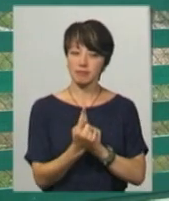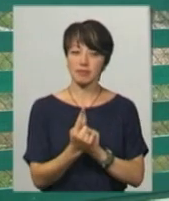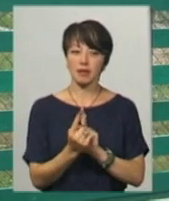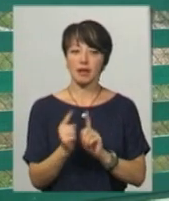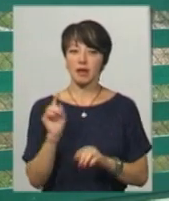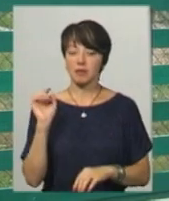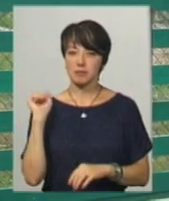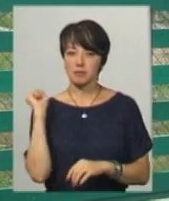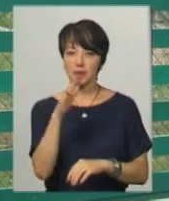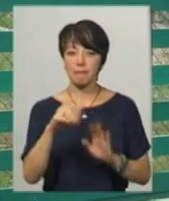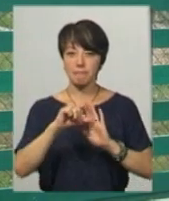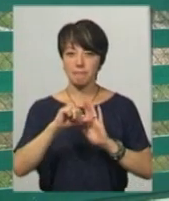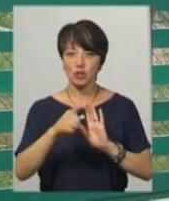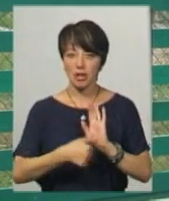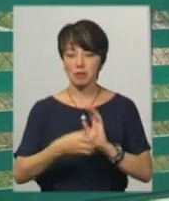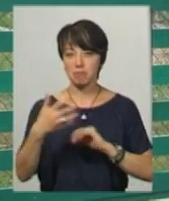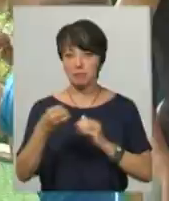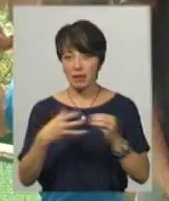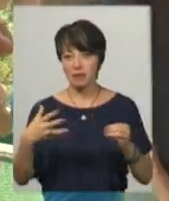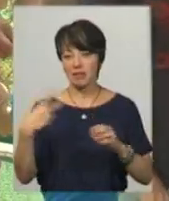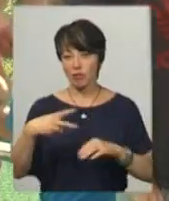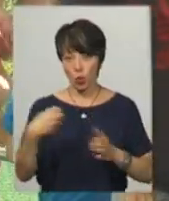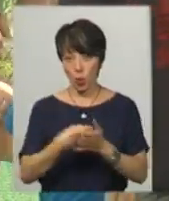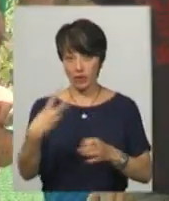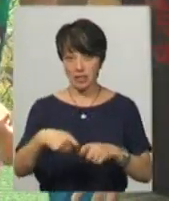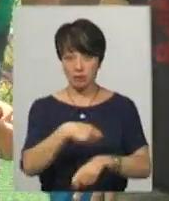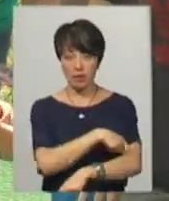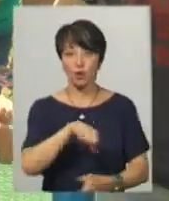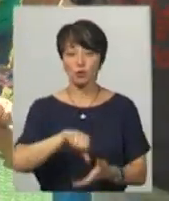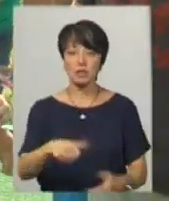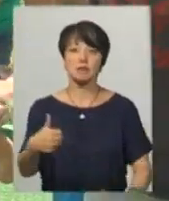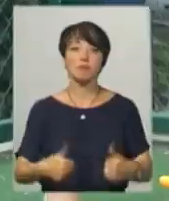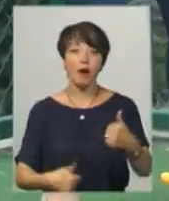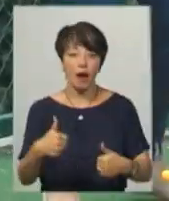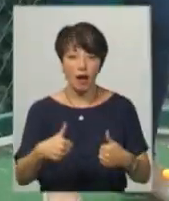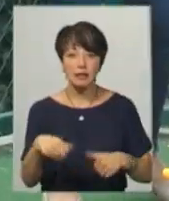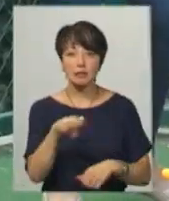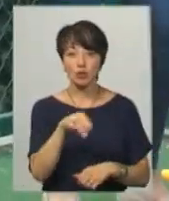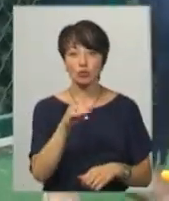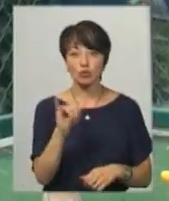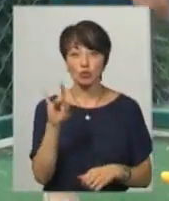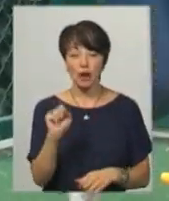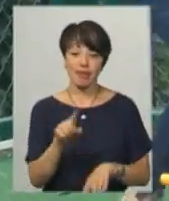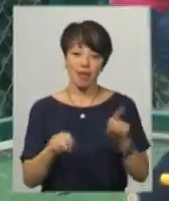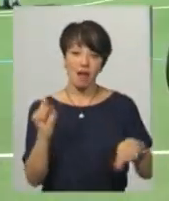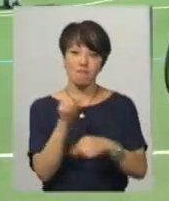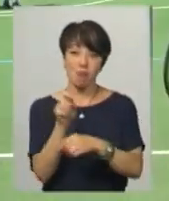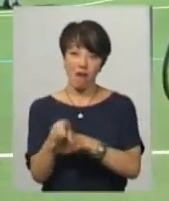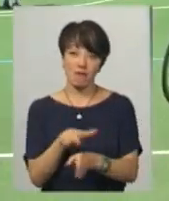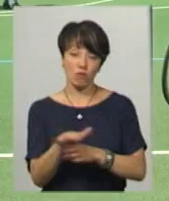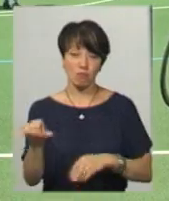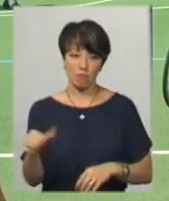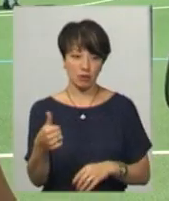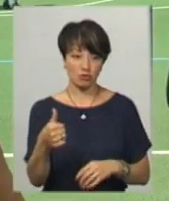метали спис і на 15, 16 і до 20 метрів. Учасники змагань Ілія Медецький та Дмитро Джура деяких прав виконали вперше. Я